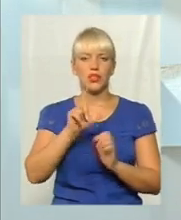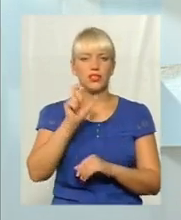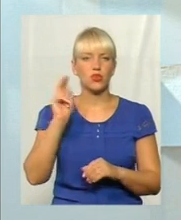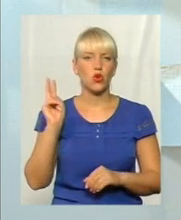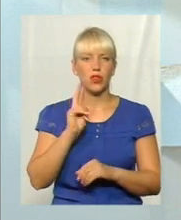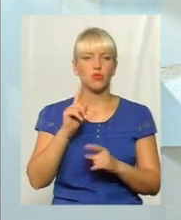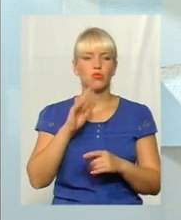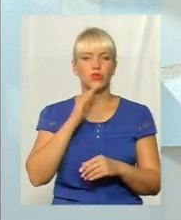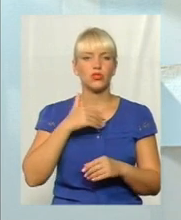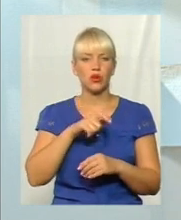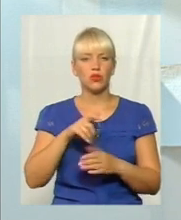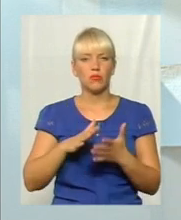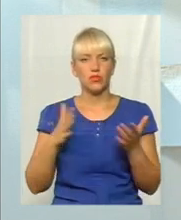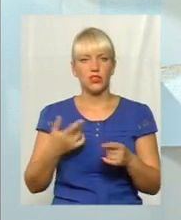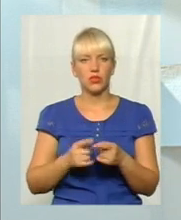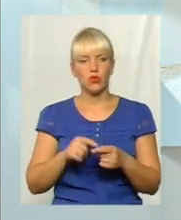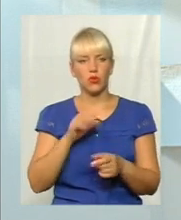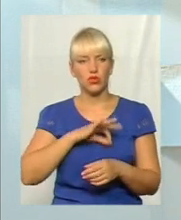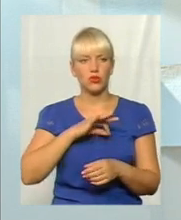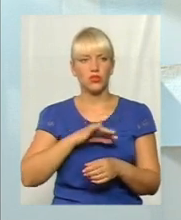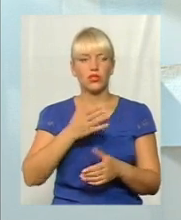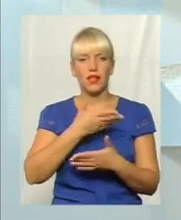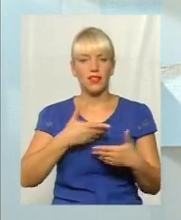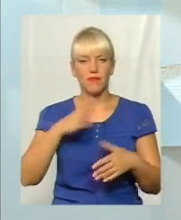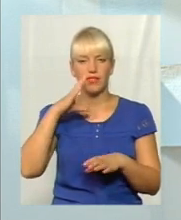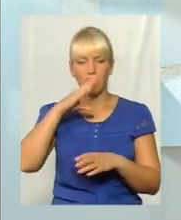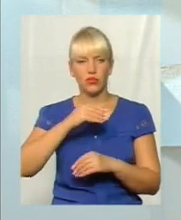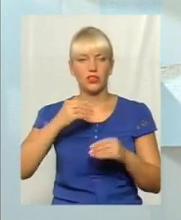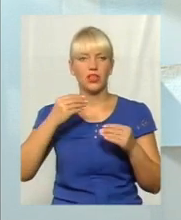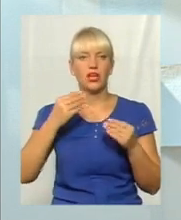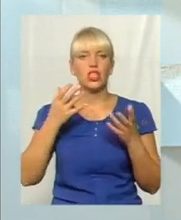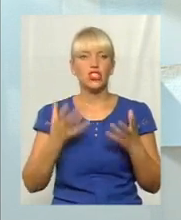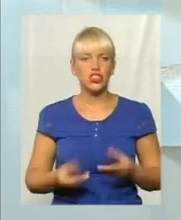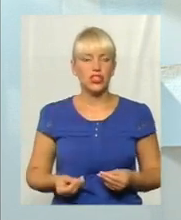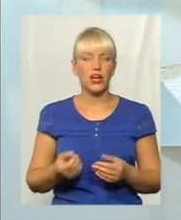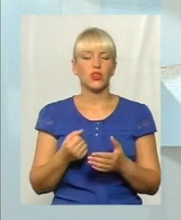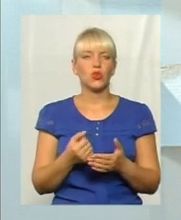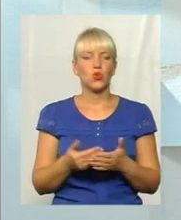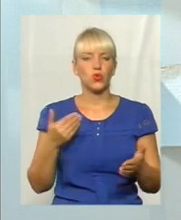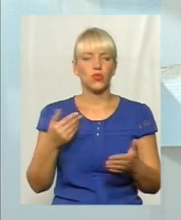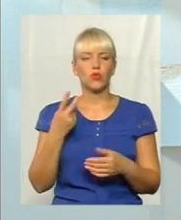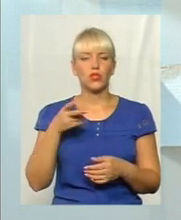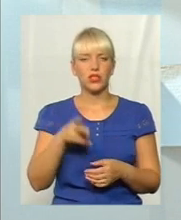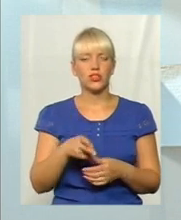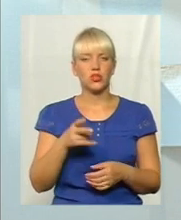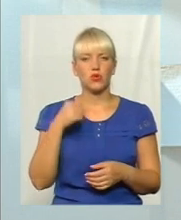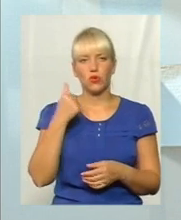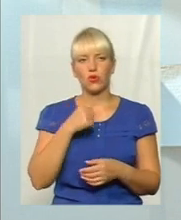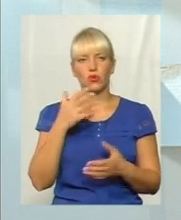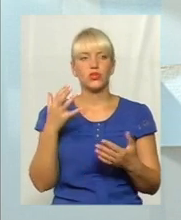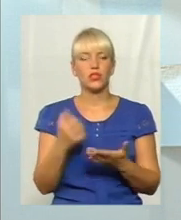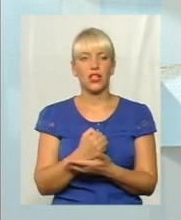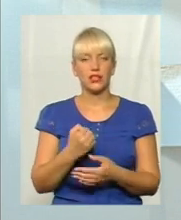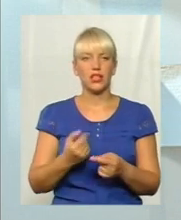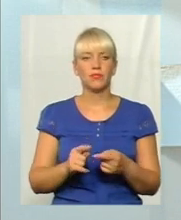наші люди найбільше ним користуються. І, знову таки, нам вдалося ще до 2000 року знайти